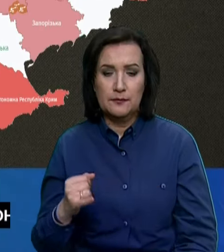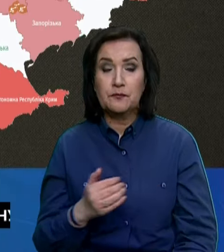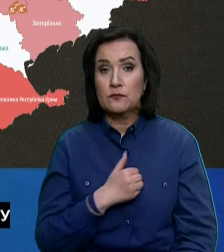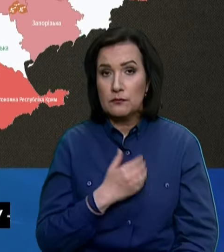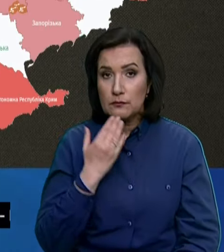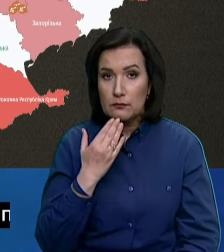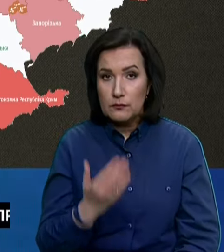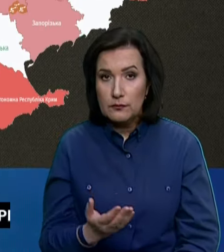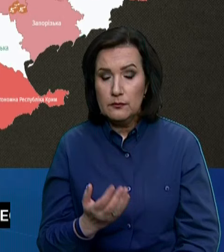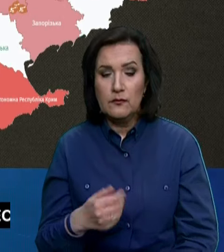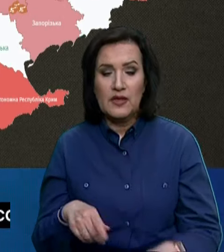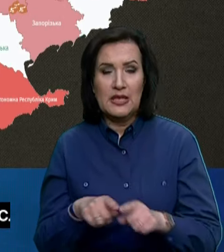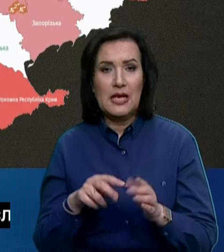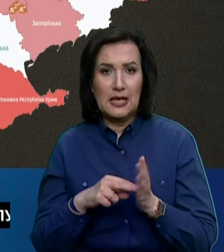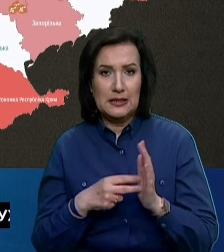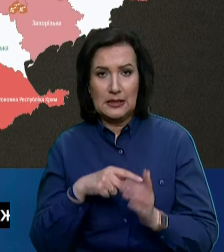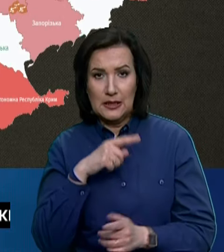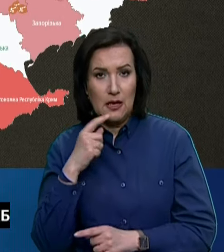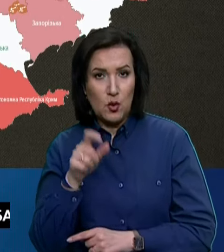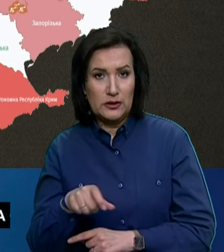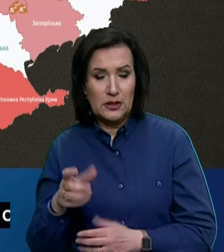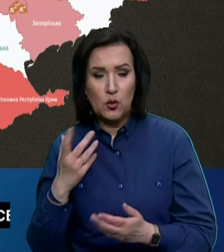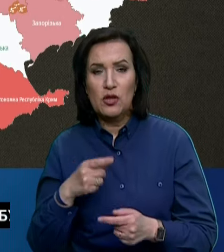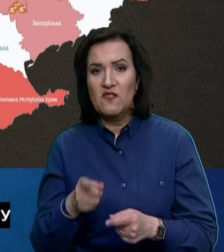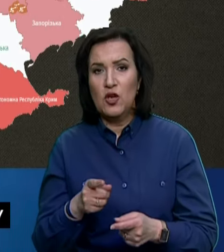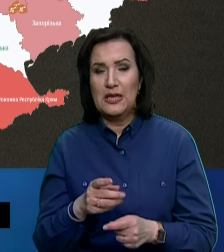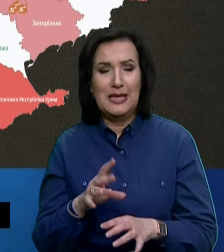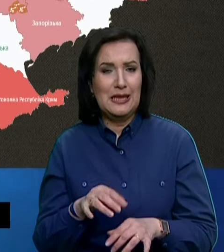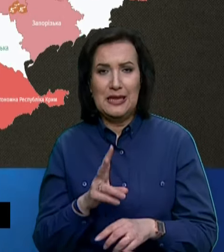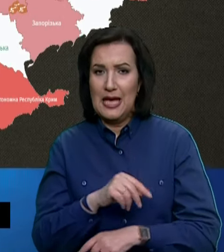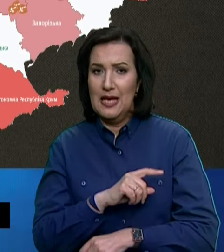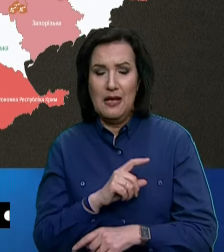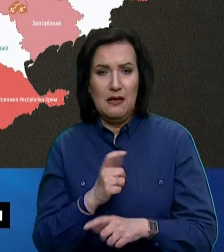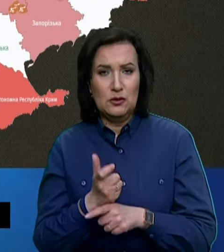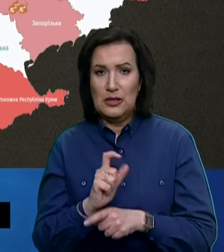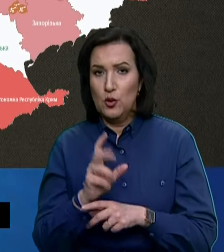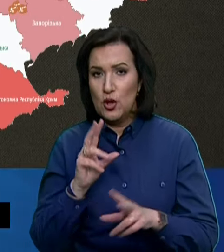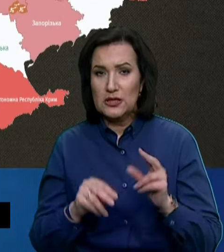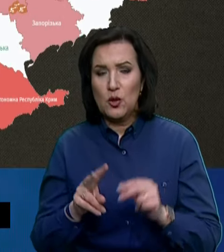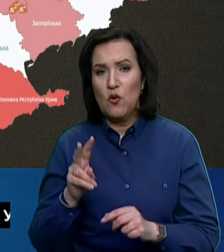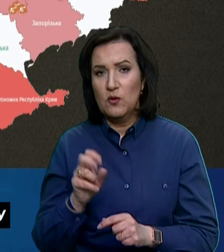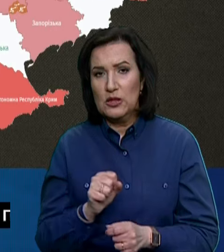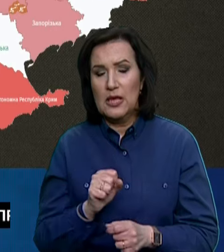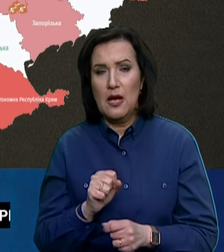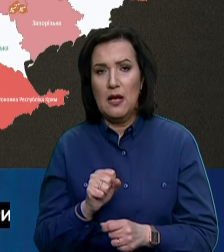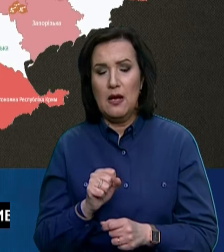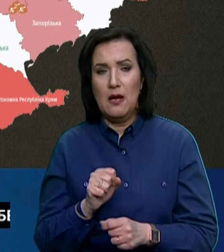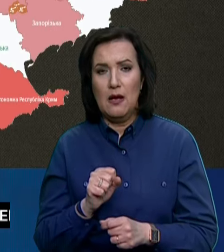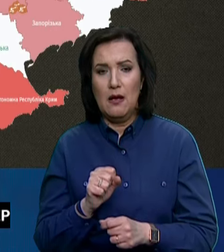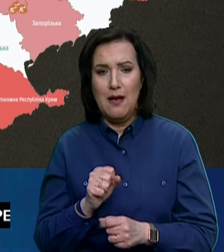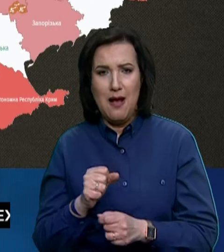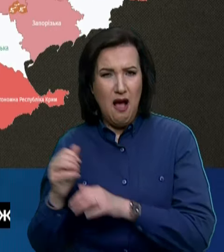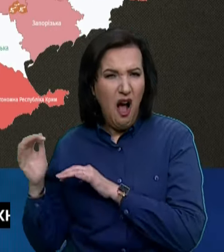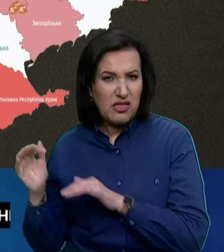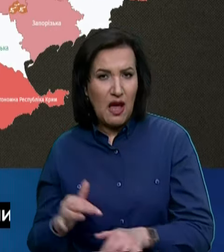Я хотів запитати, от така тактика росіян, коли вони не сильно розраховують, можливо, навіть на лобові атаки,